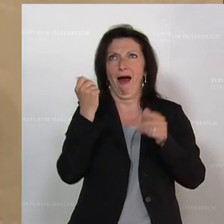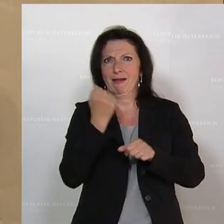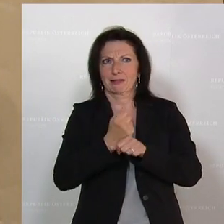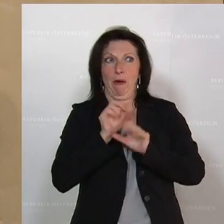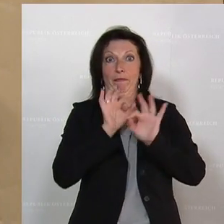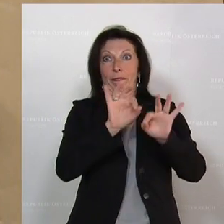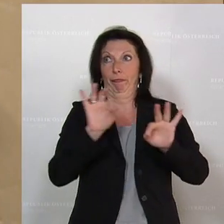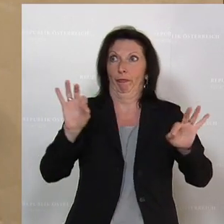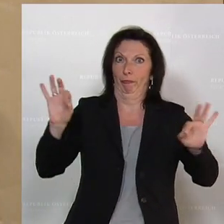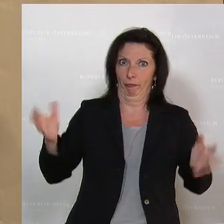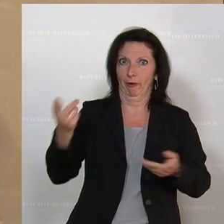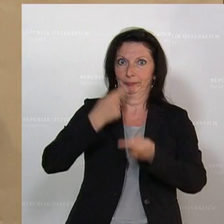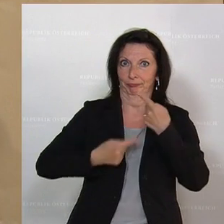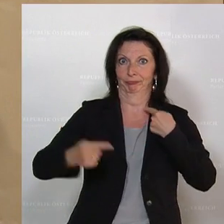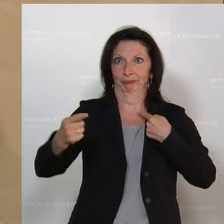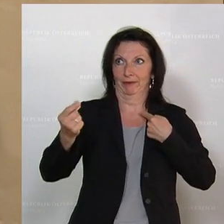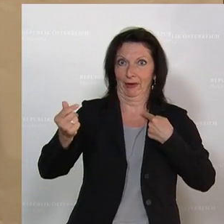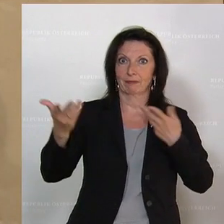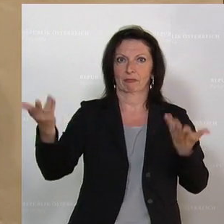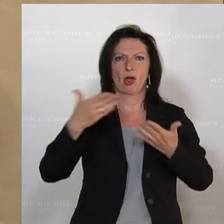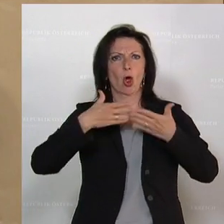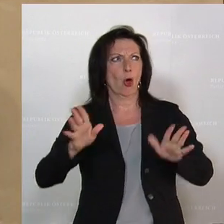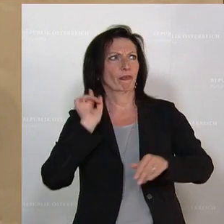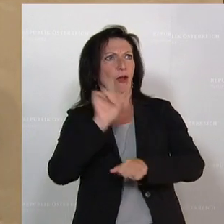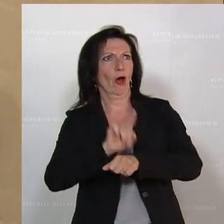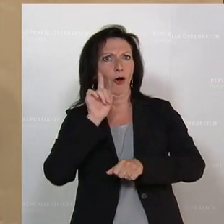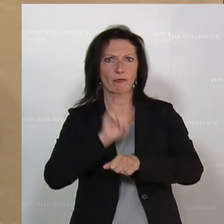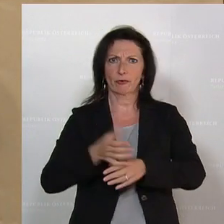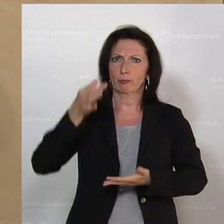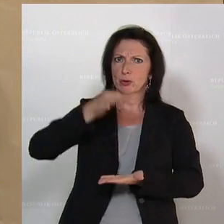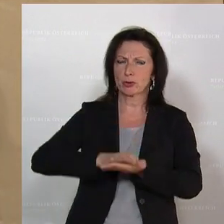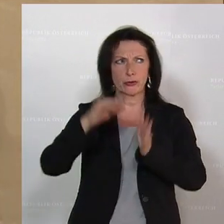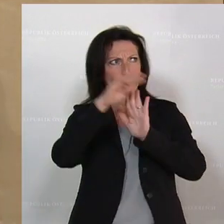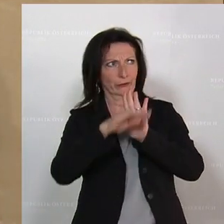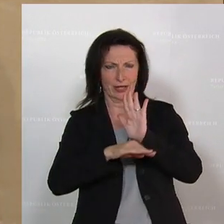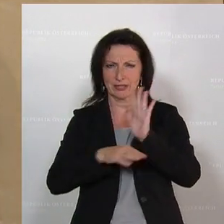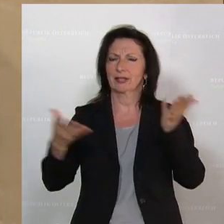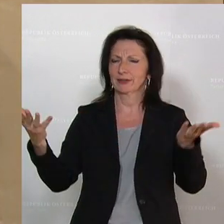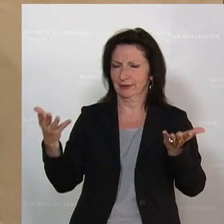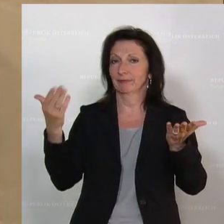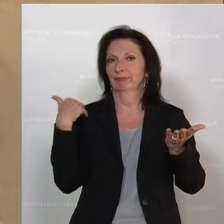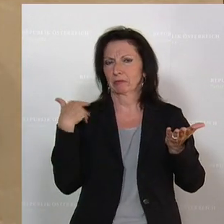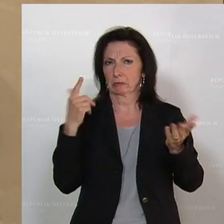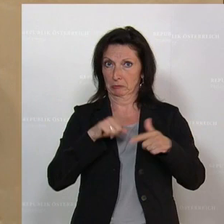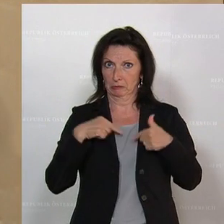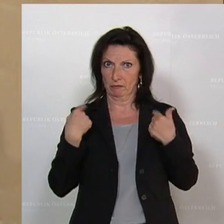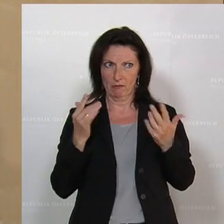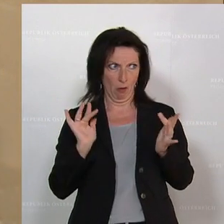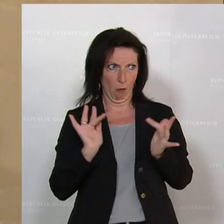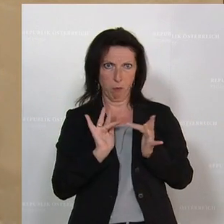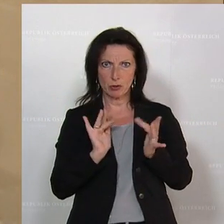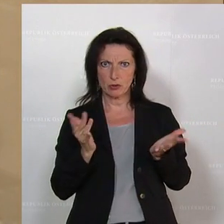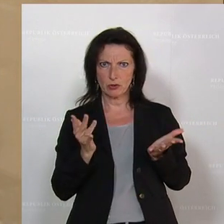Positionen, Aufträge, Öffentliche und so weiter. Wir als Opposition haben uns natürlich die Frage gestellt,